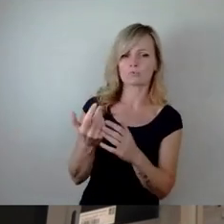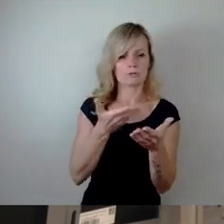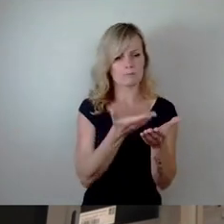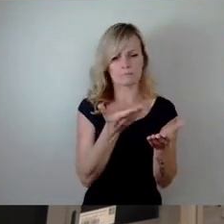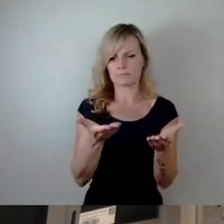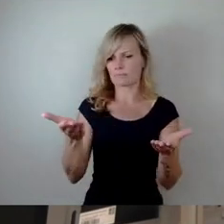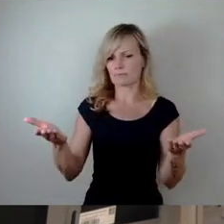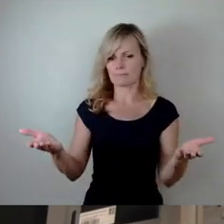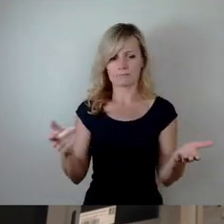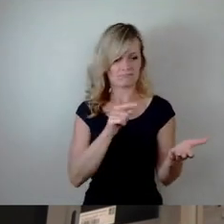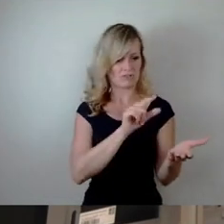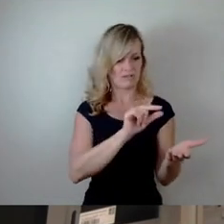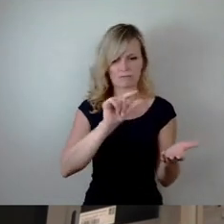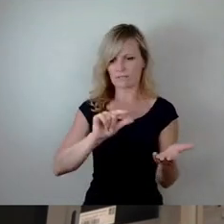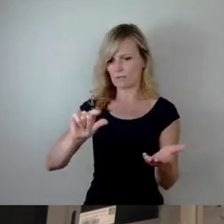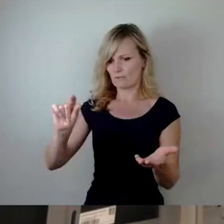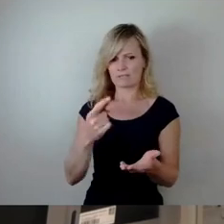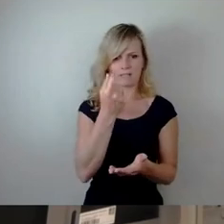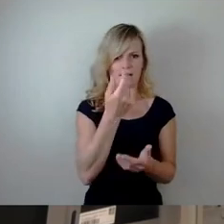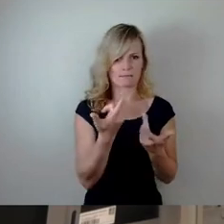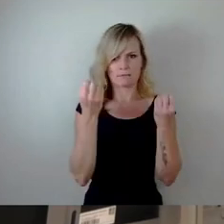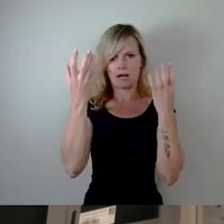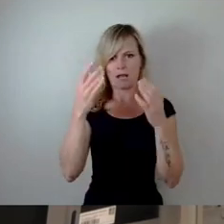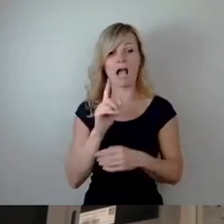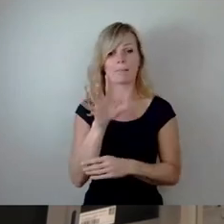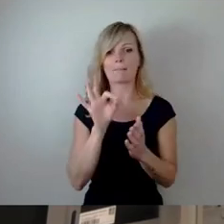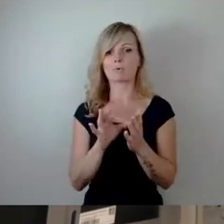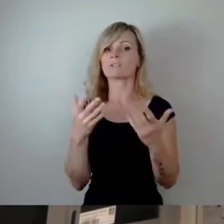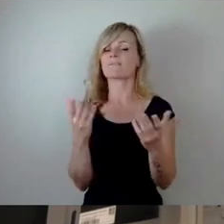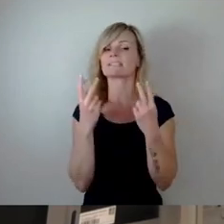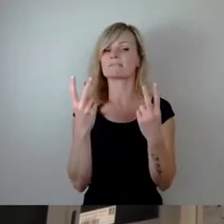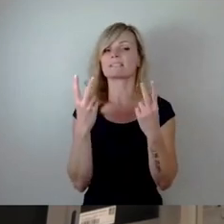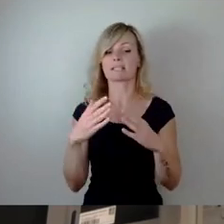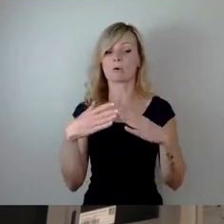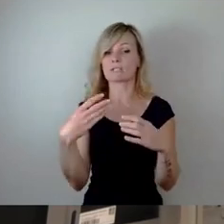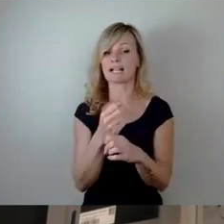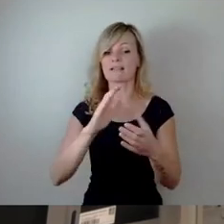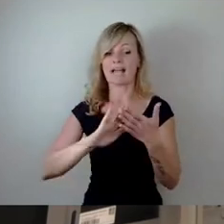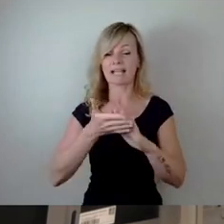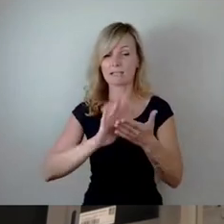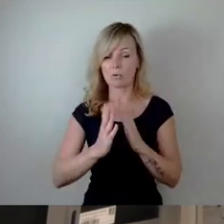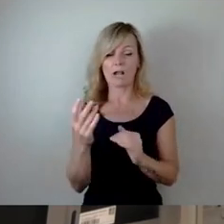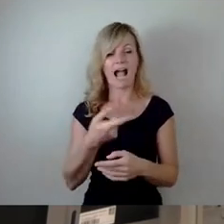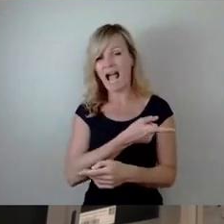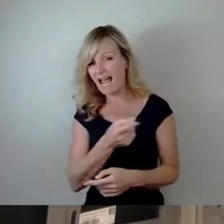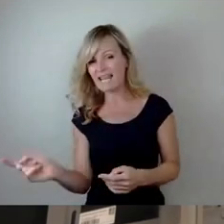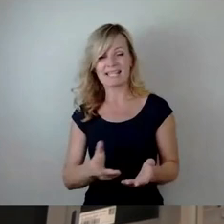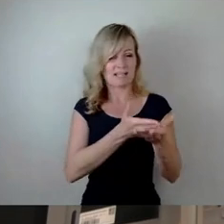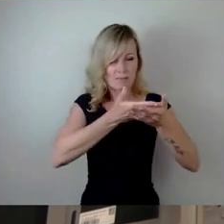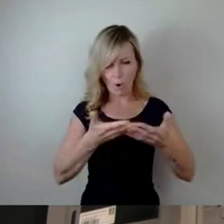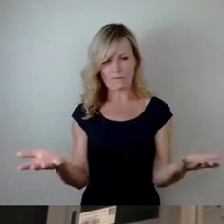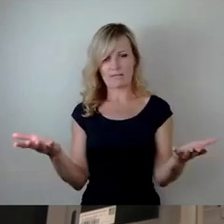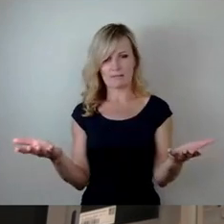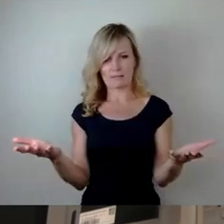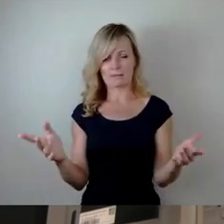ist zu wenig Geld da, klar, aber der Punkt ist, dass wir in den Haushaltsverhandlungen alles auf den Tisch legen und dann